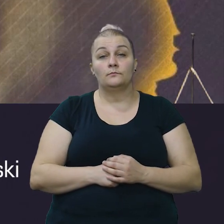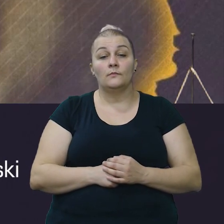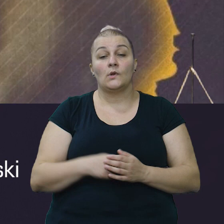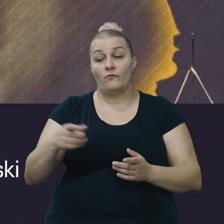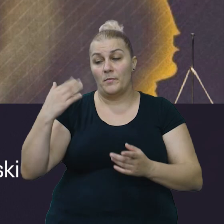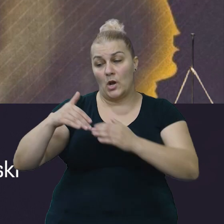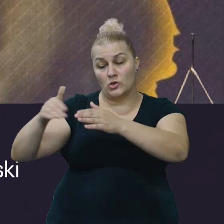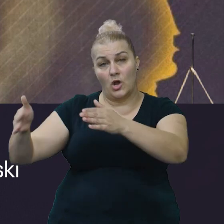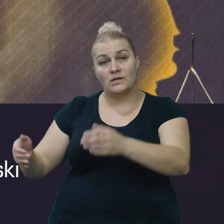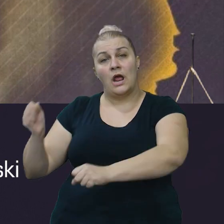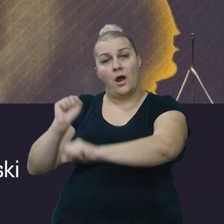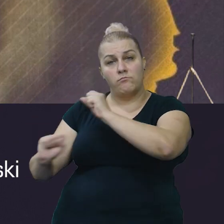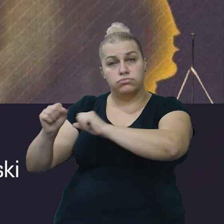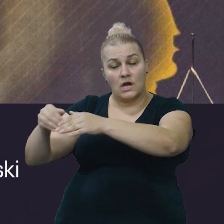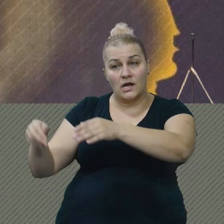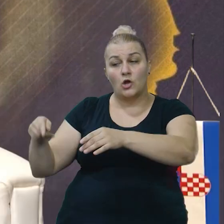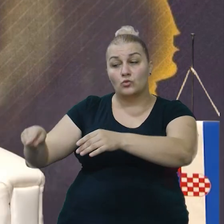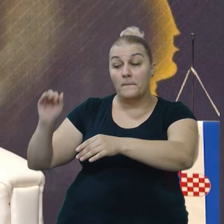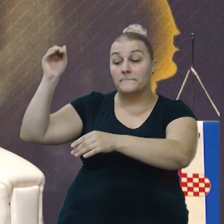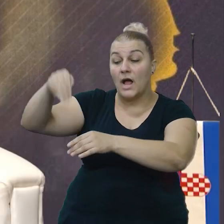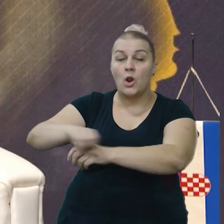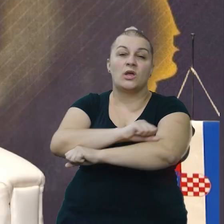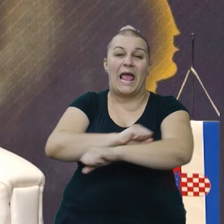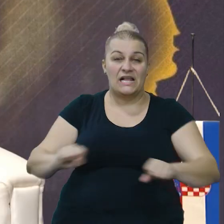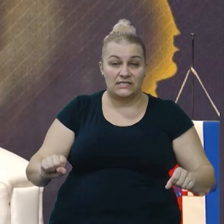grudobrana. i eksplodirala.